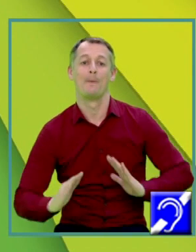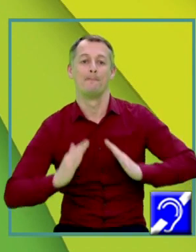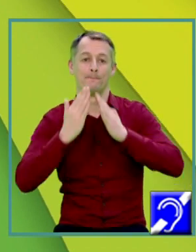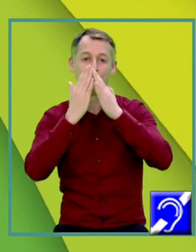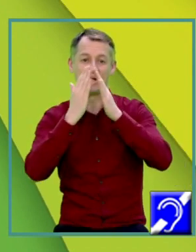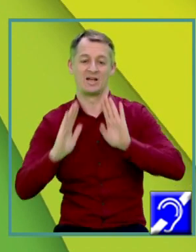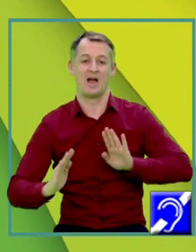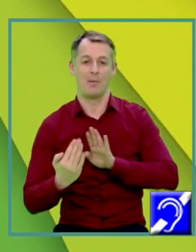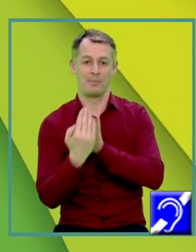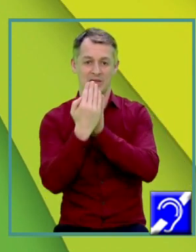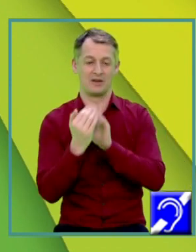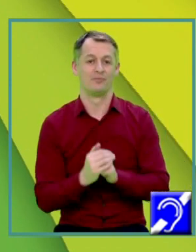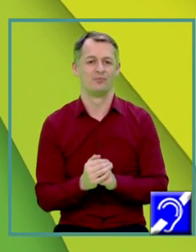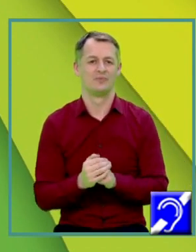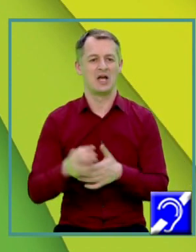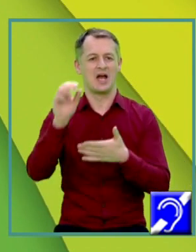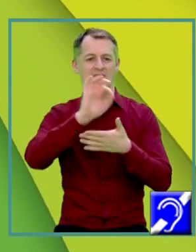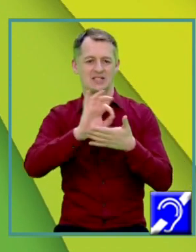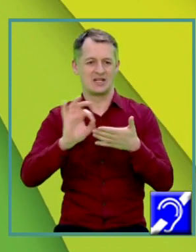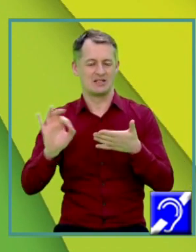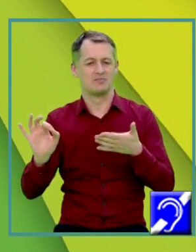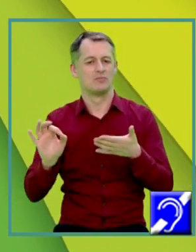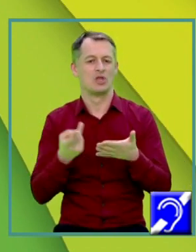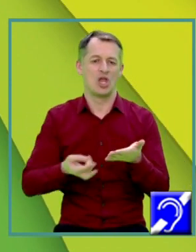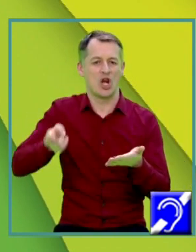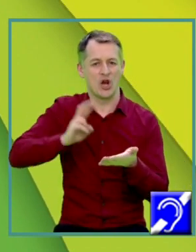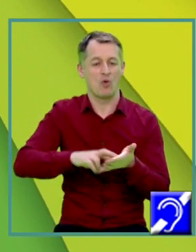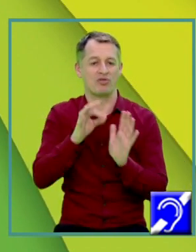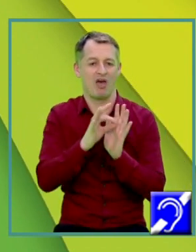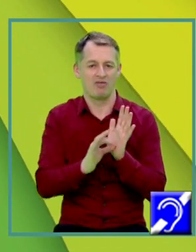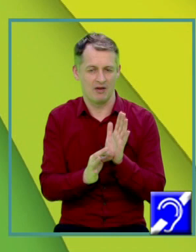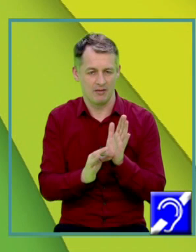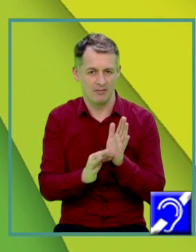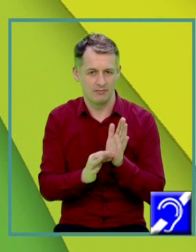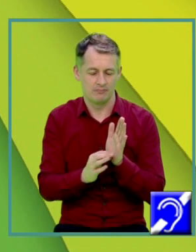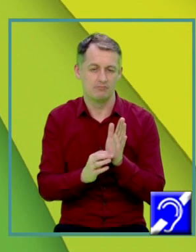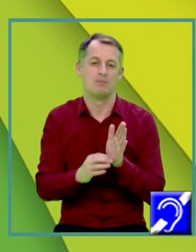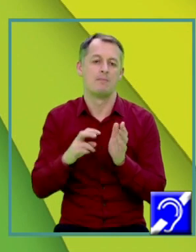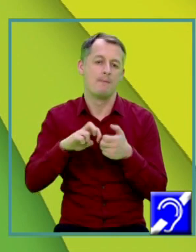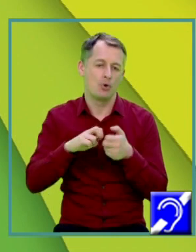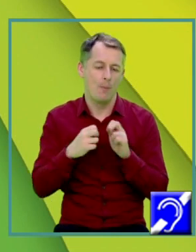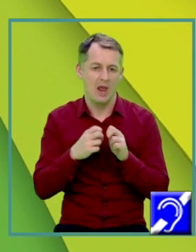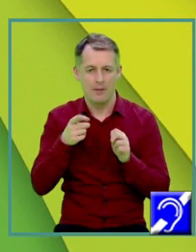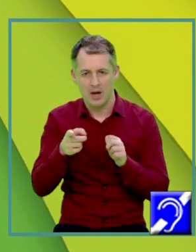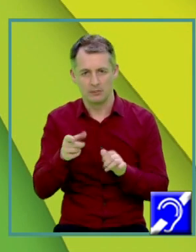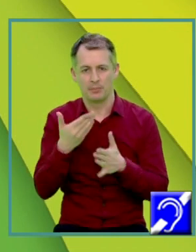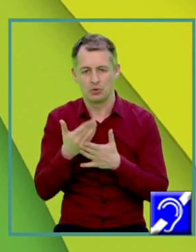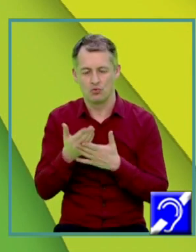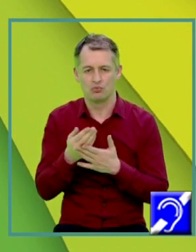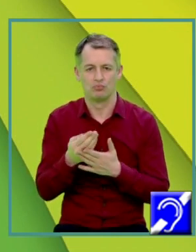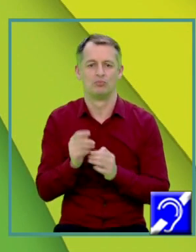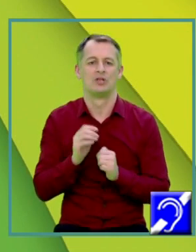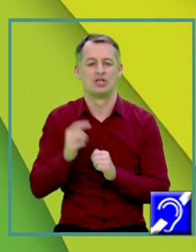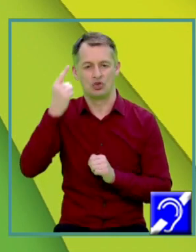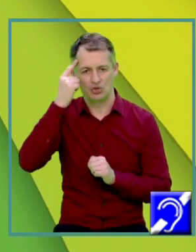rescris datele problemei pentru a nu ne mai întoarce la ele și inclusiv formula pentru